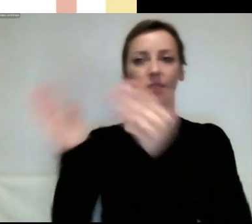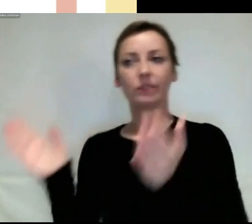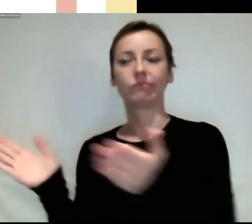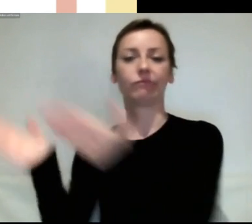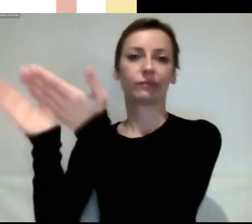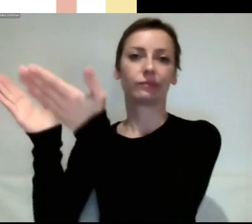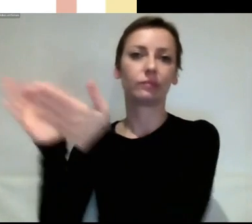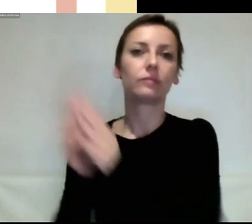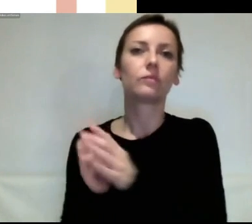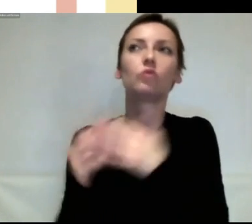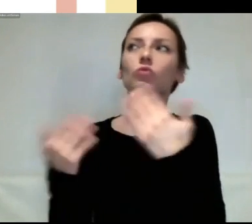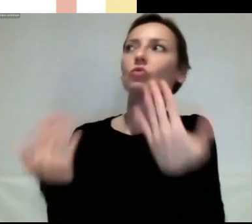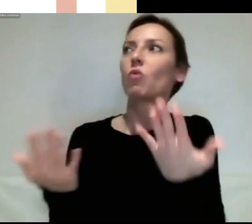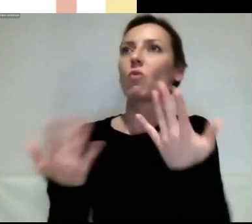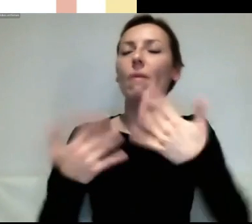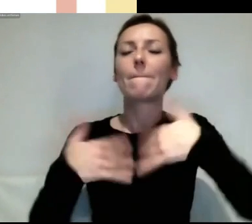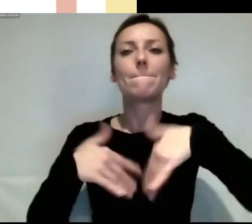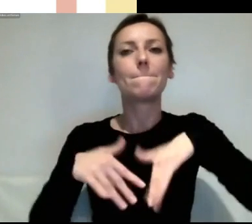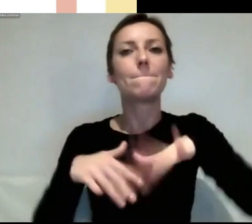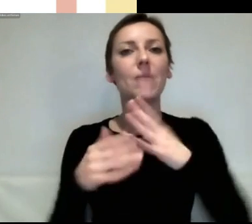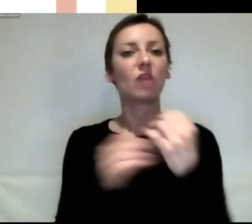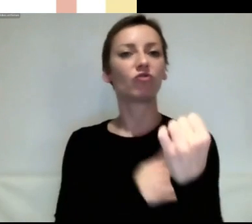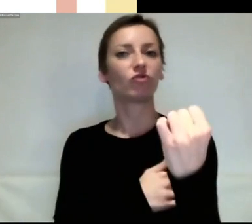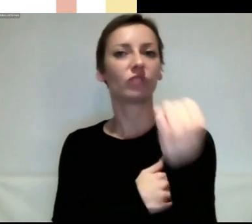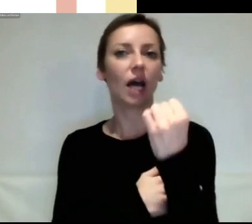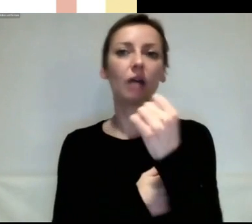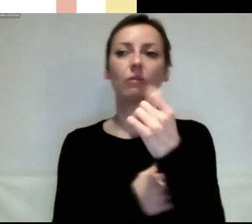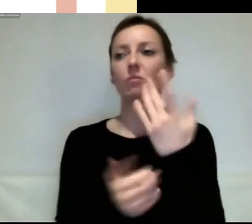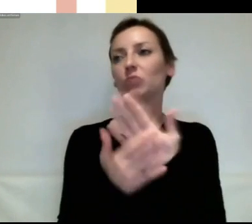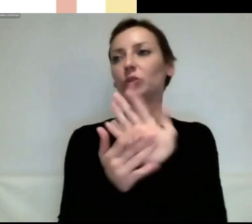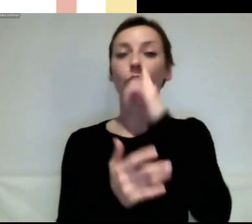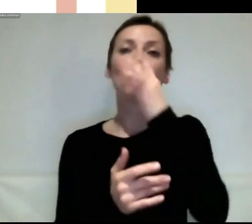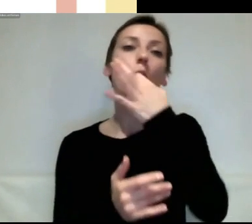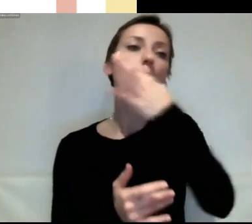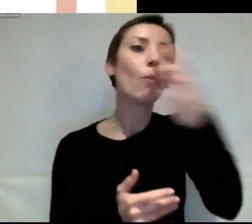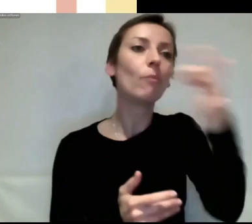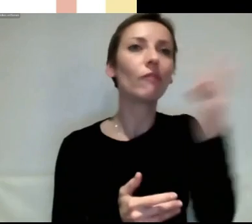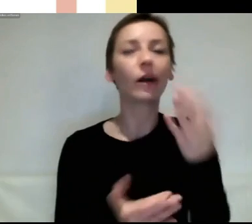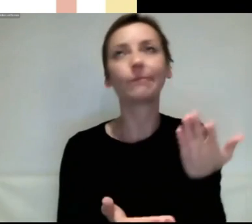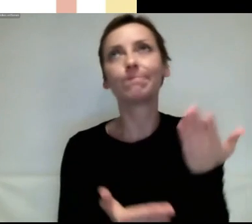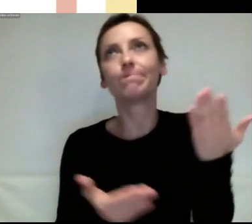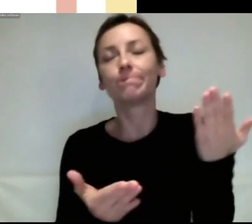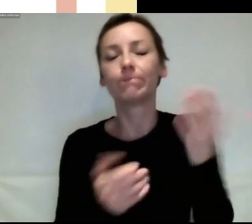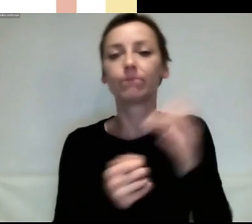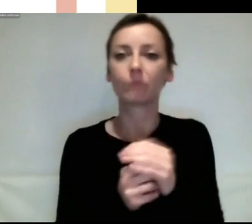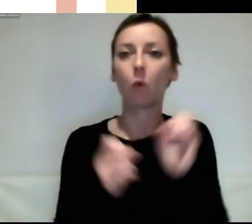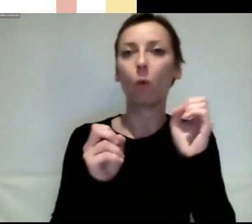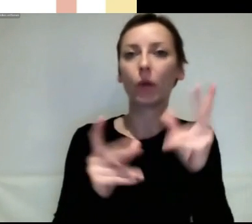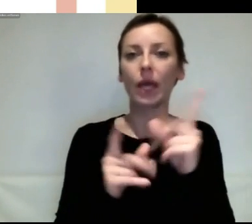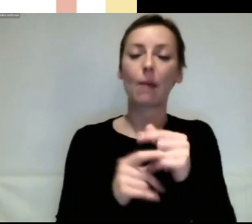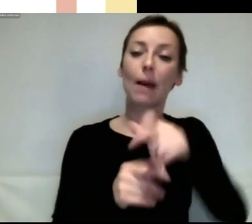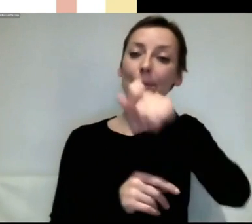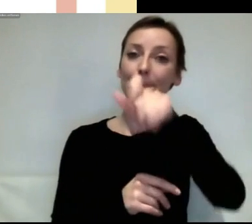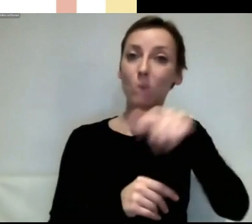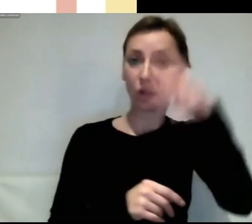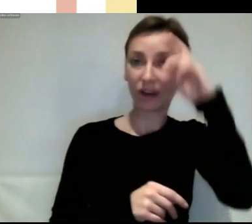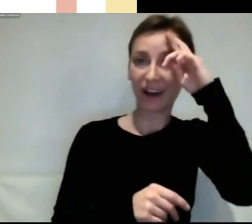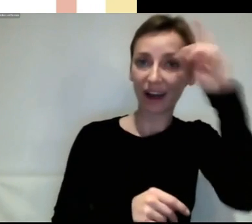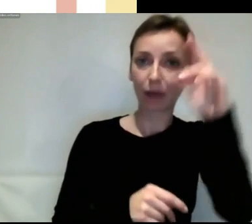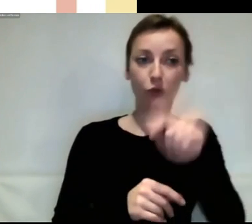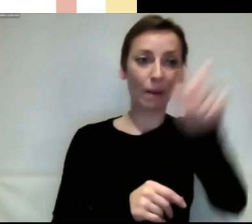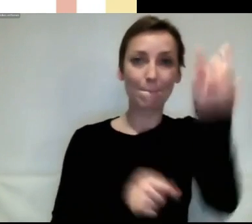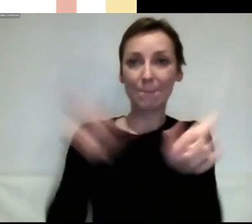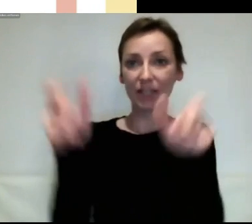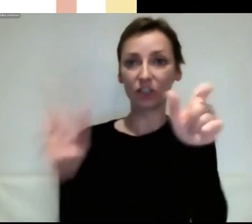als eine einfache Umfrage, weil hier bei einem BürgerInnenrat die Menschen auch selber den Raum bekommen, zu sagen, wir entwickeln selber